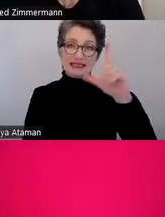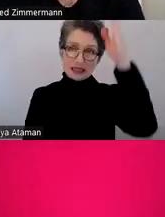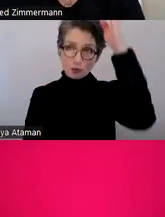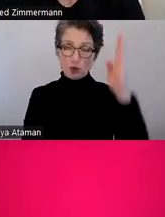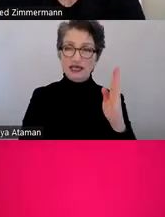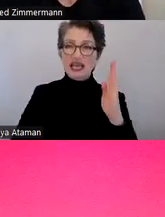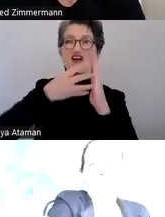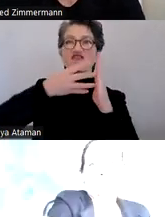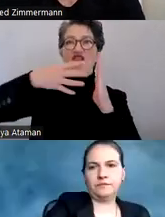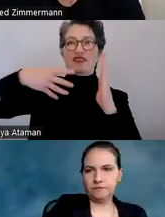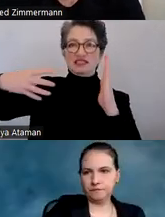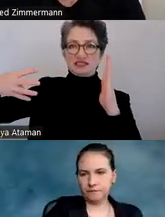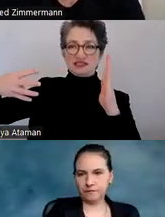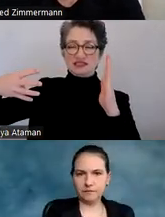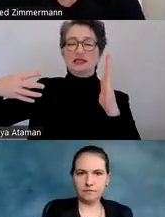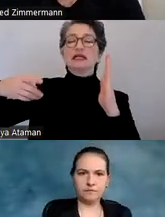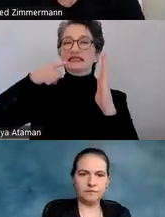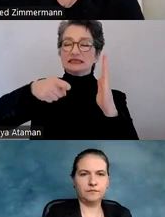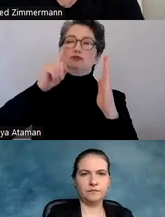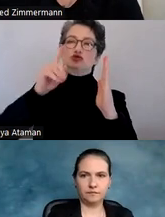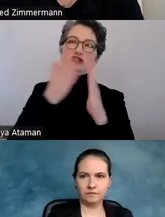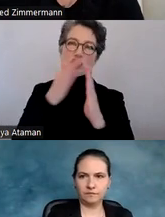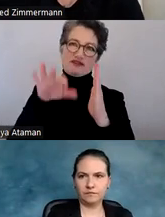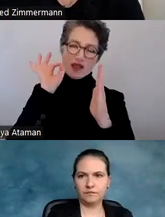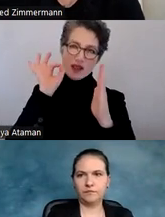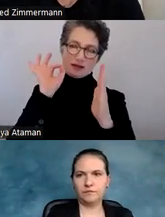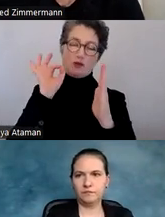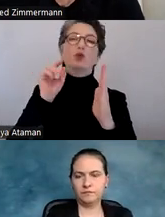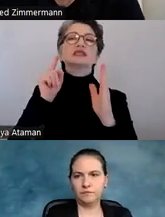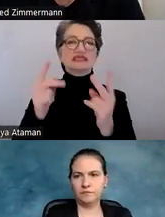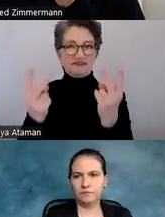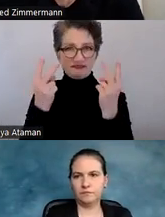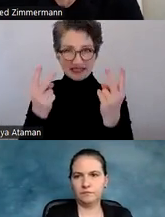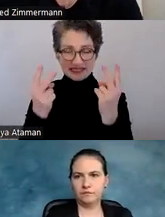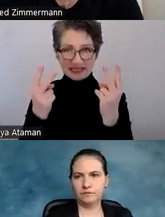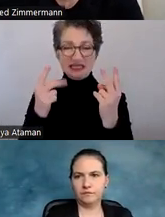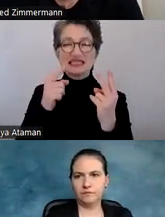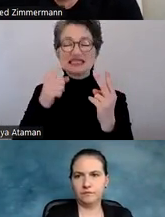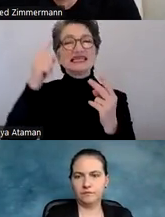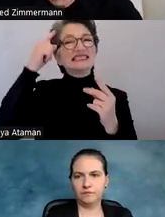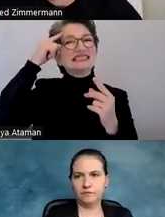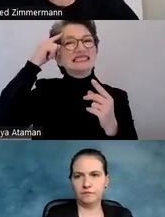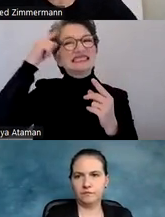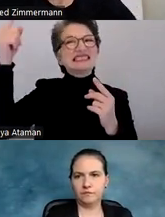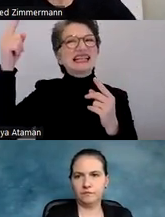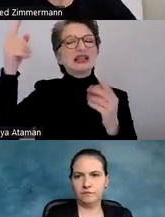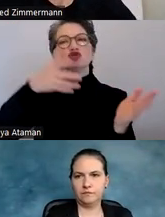ist. Und auf alle Fälle auch ganz wichtig, dass also nicht sinnentstellend getrennt wird.